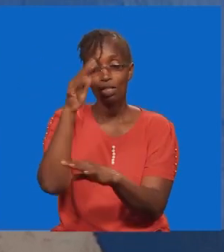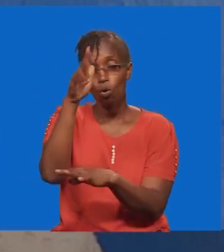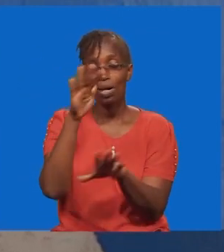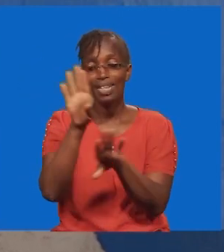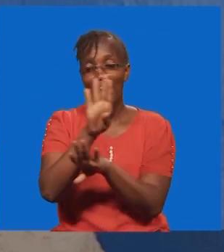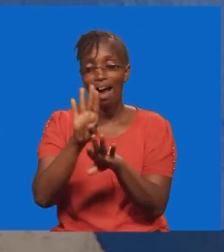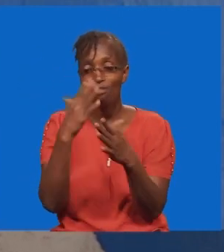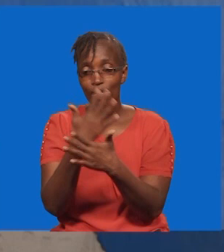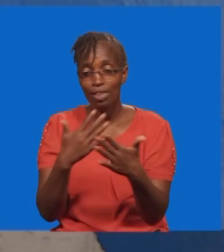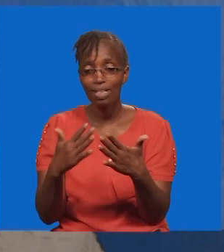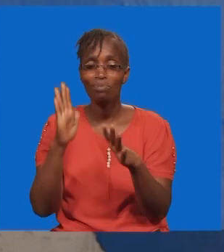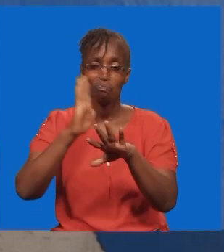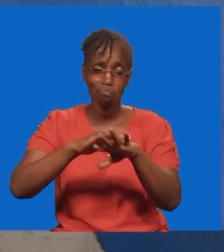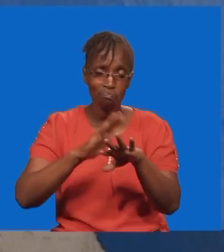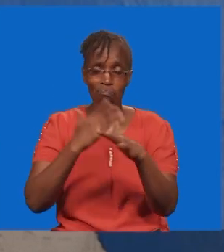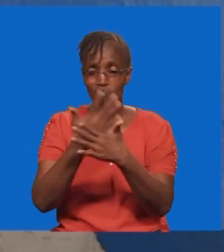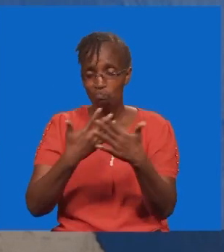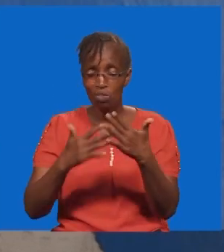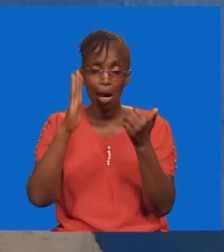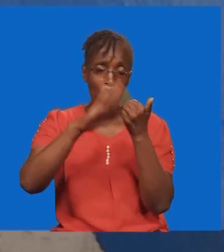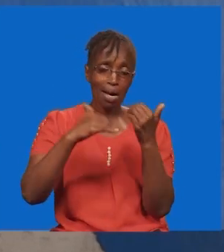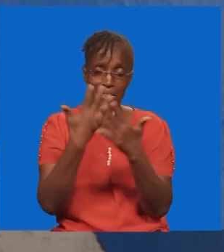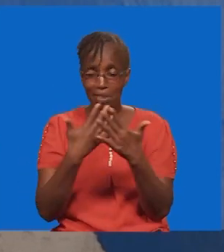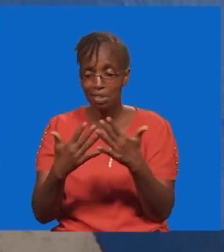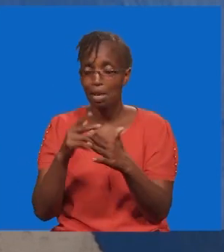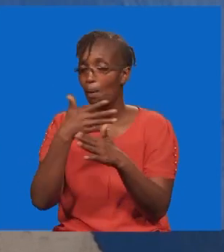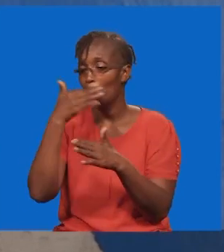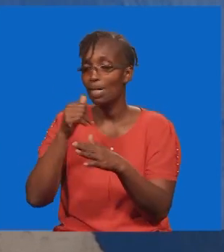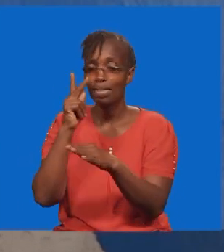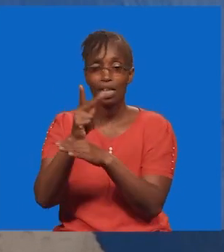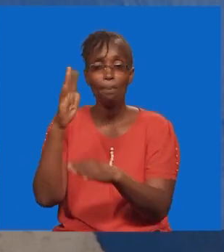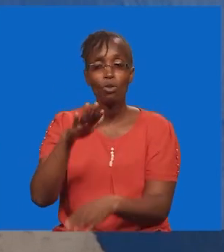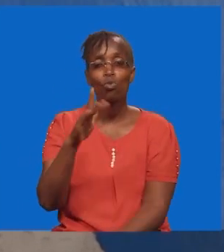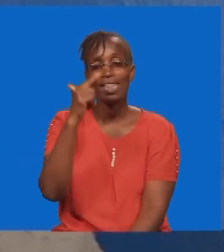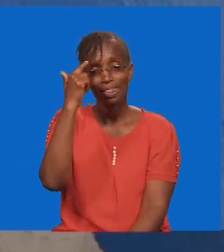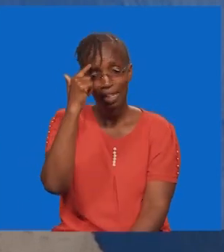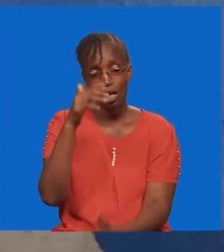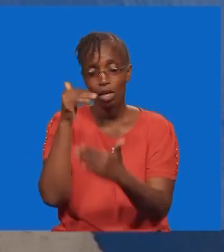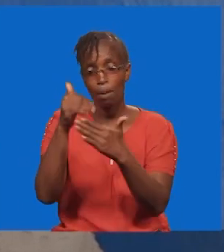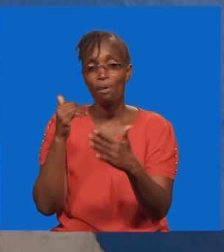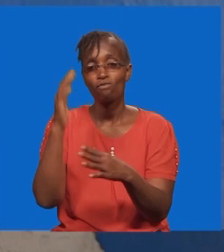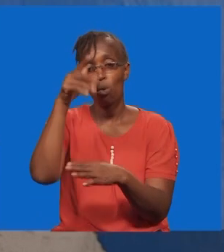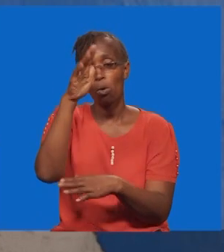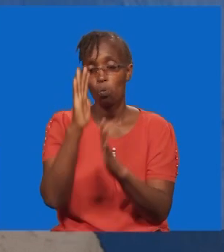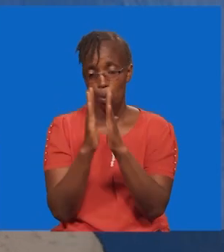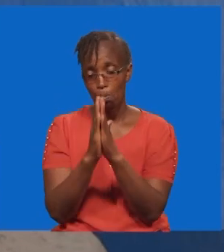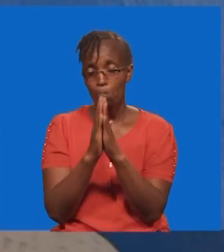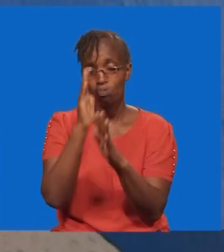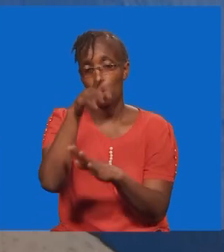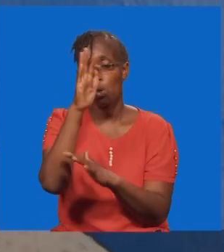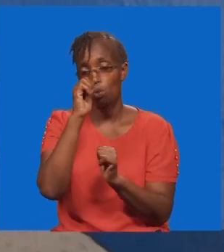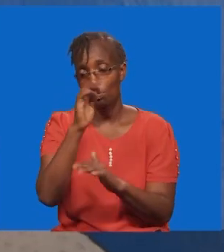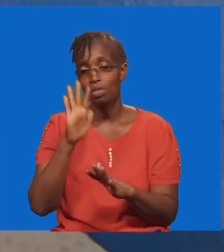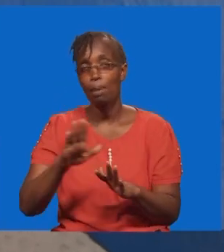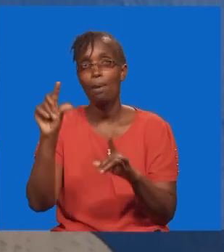kwa ke. Kila njambo. Jema au mbaya. Weka mawazo yako kwa mungu. Mungu nalibariki